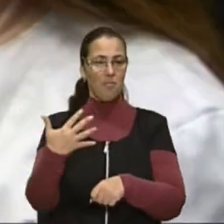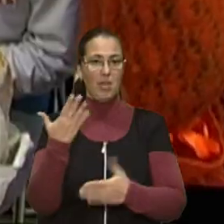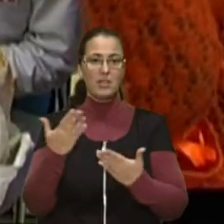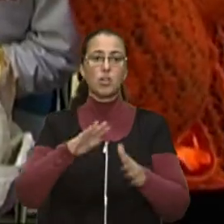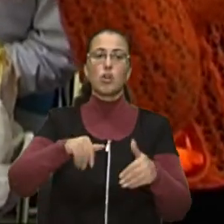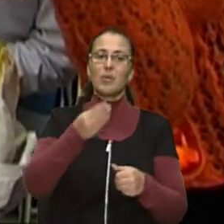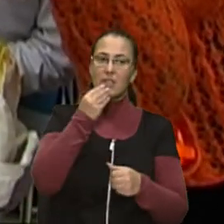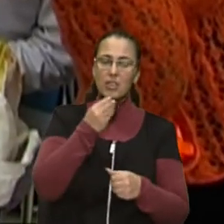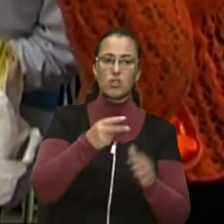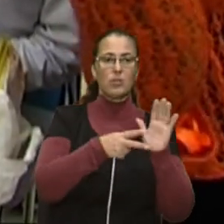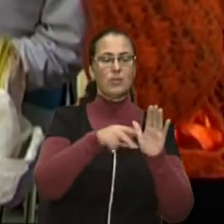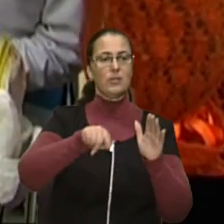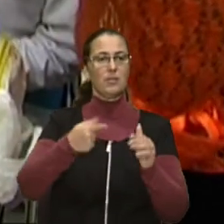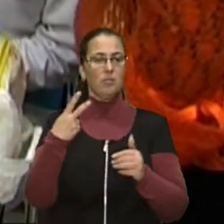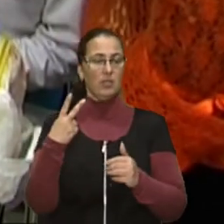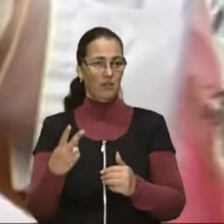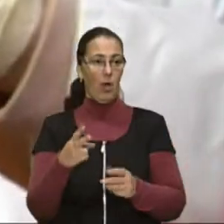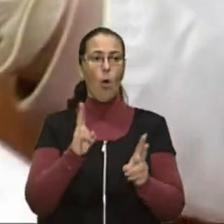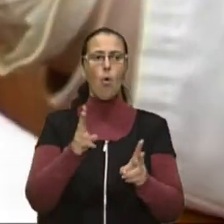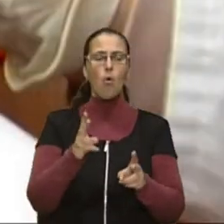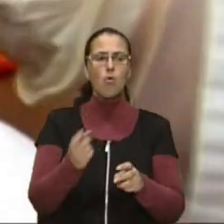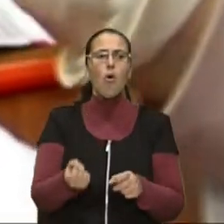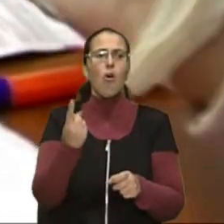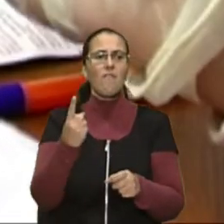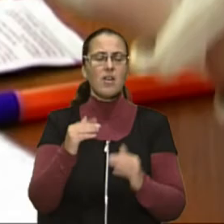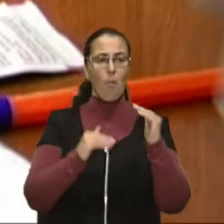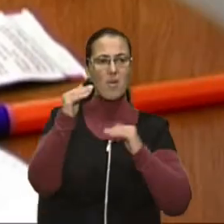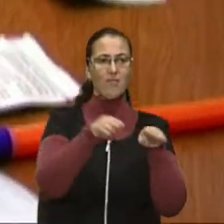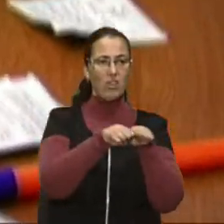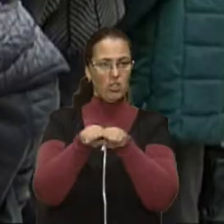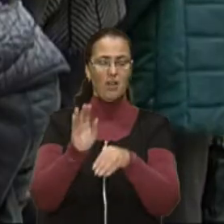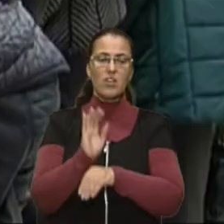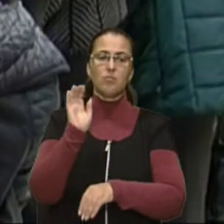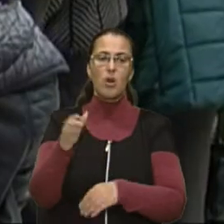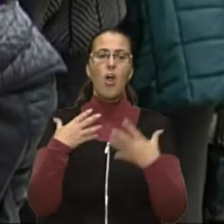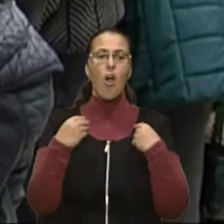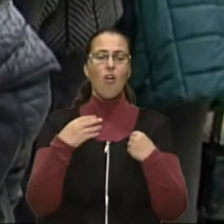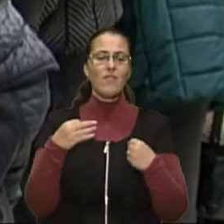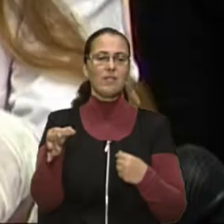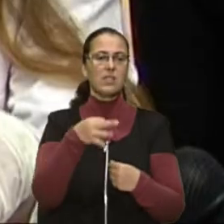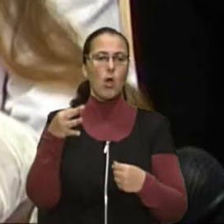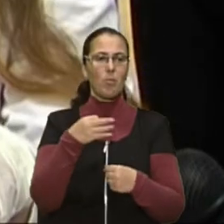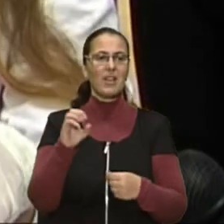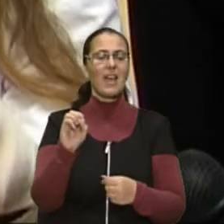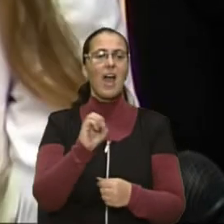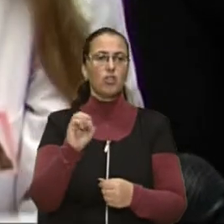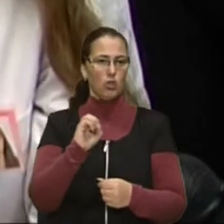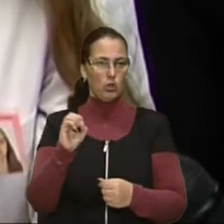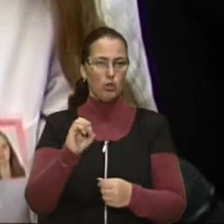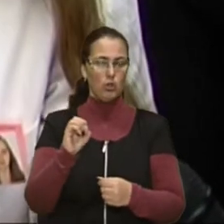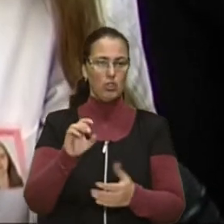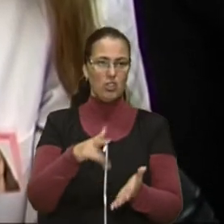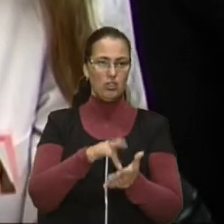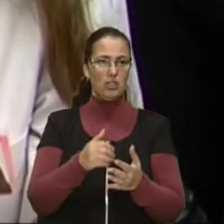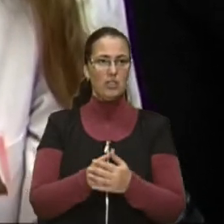Тих, у кого виявляють підвищений рівень глюкози, відправляють у Львівський обласний ендокринологічний центр. 16,5 – це